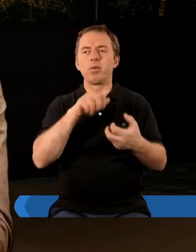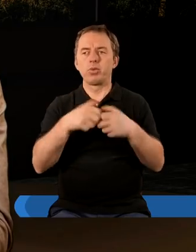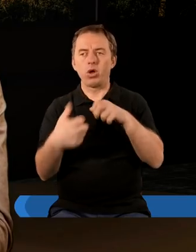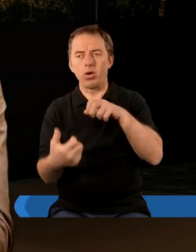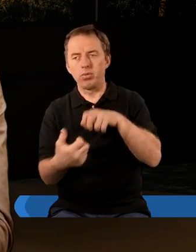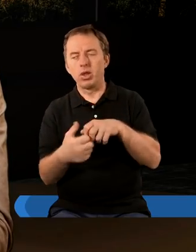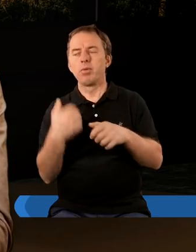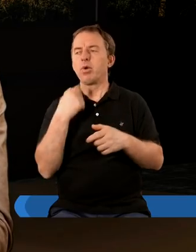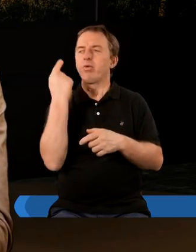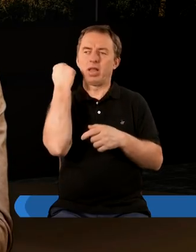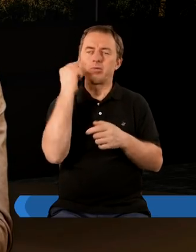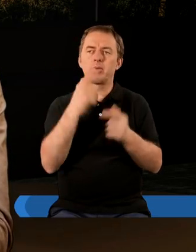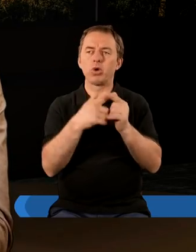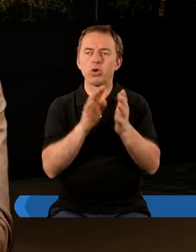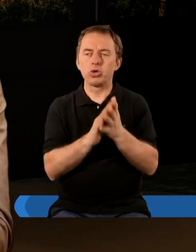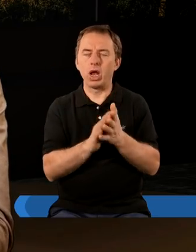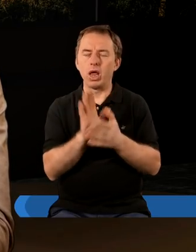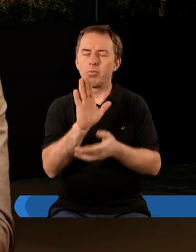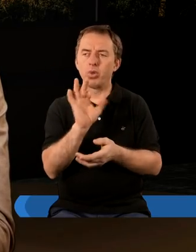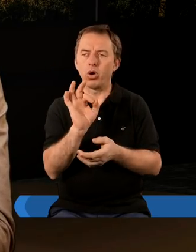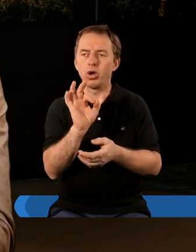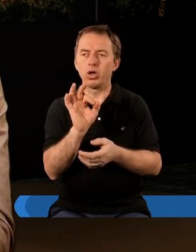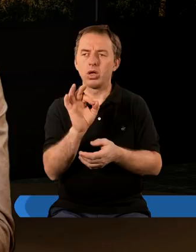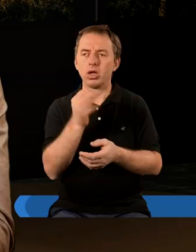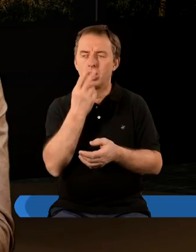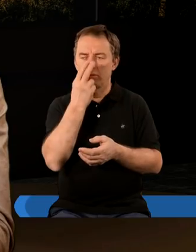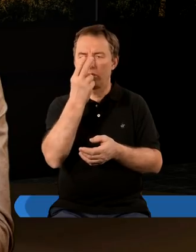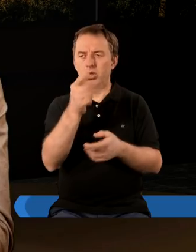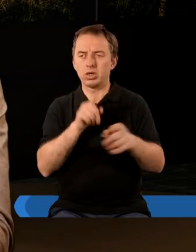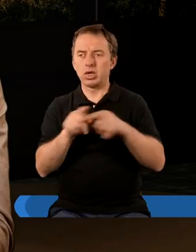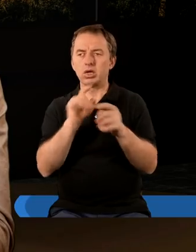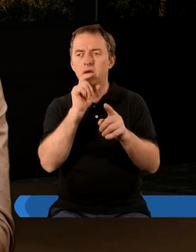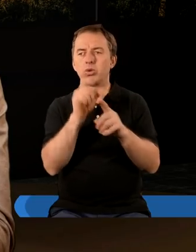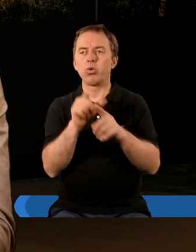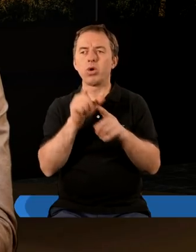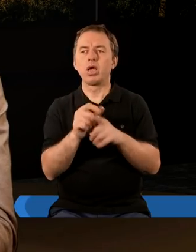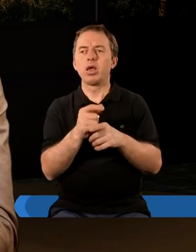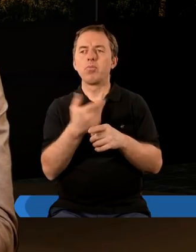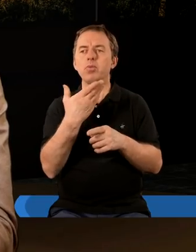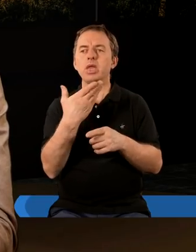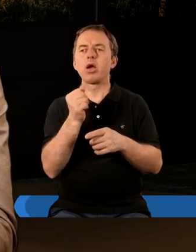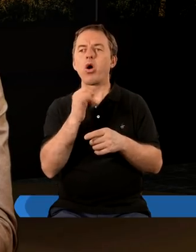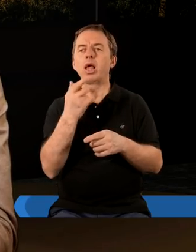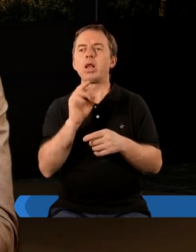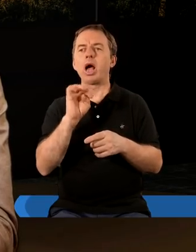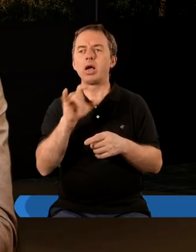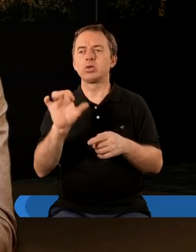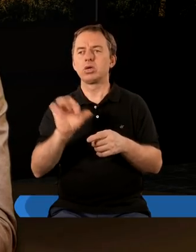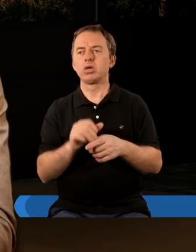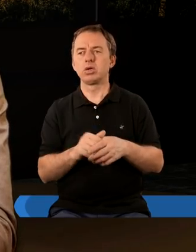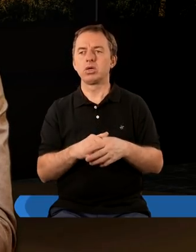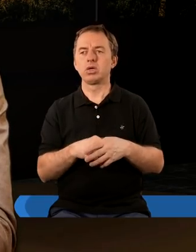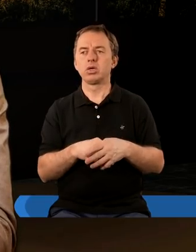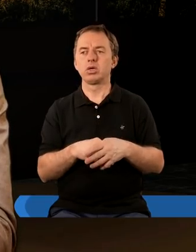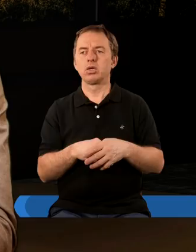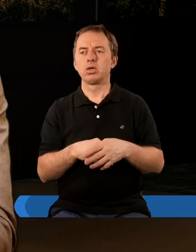problemie, który był w tamtym Kościele. Bo gdy spojrzymy na znaczenie słowa Mikołaj, Nikola, Nikolaos,